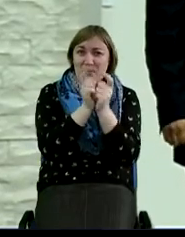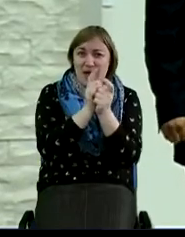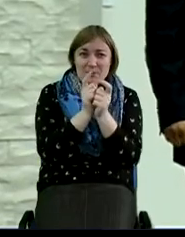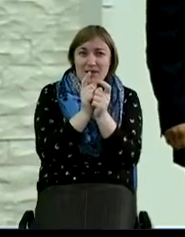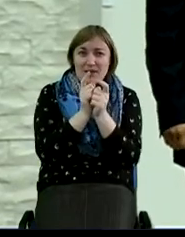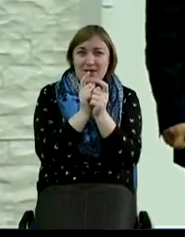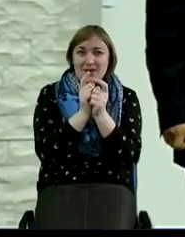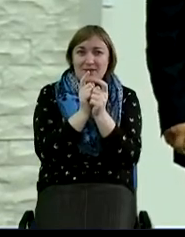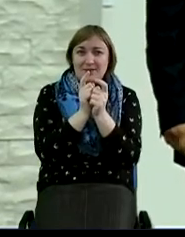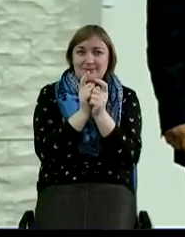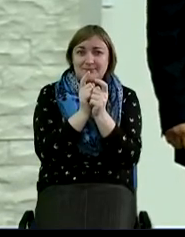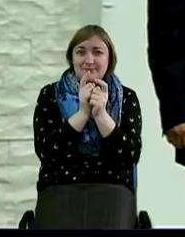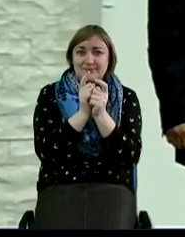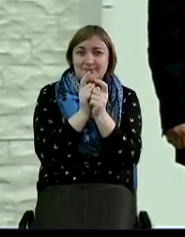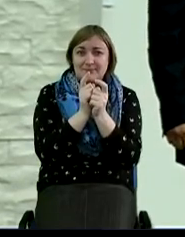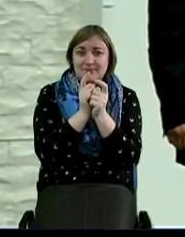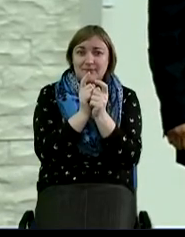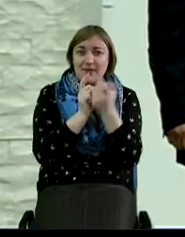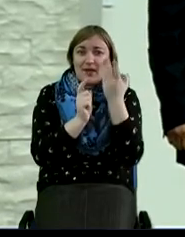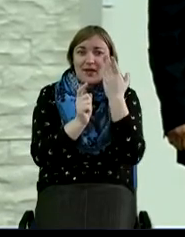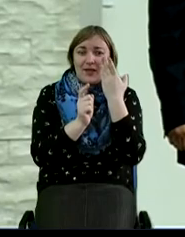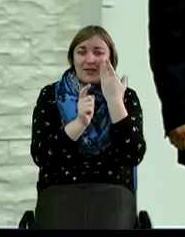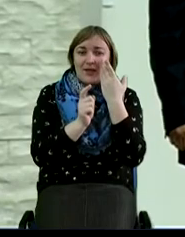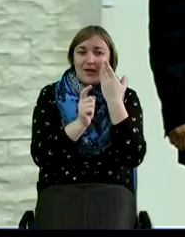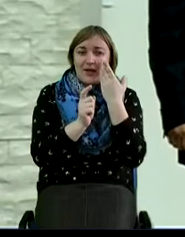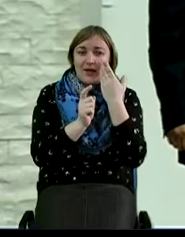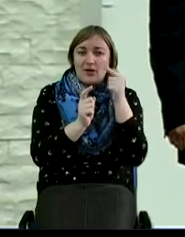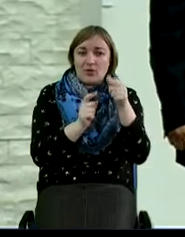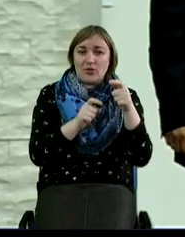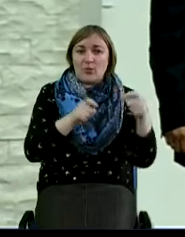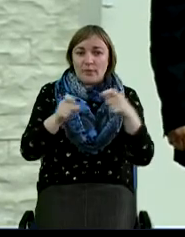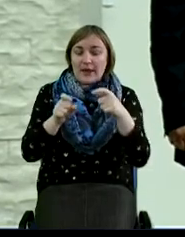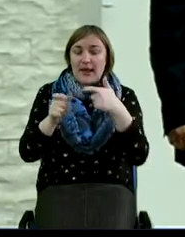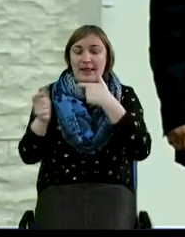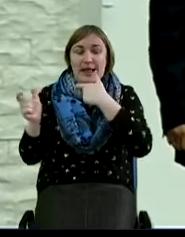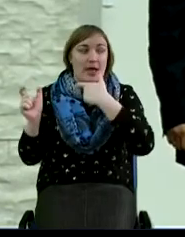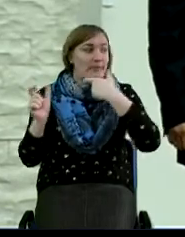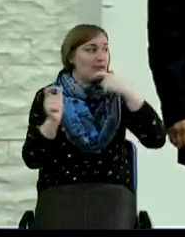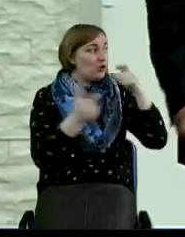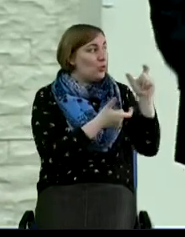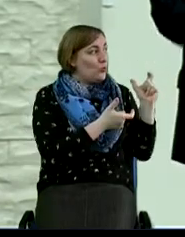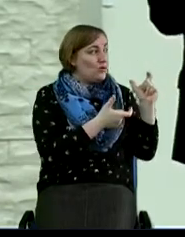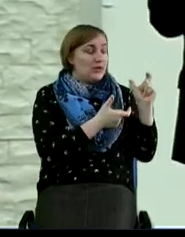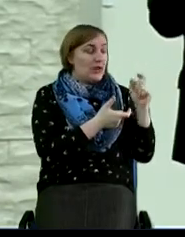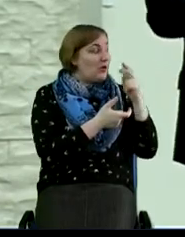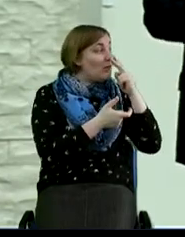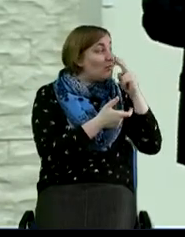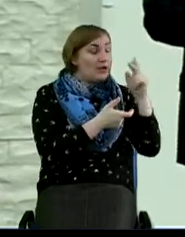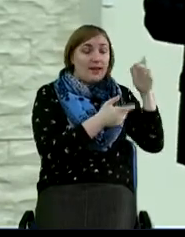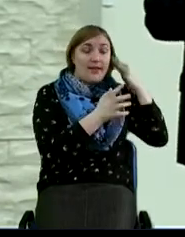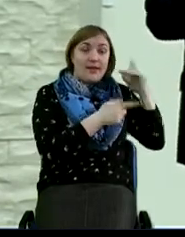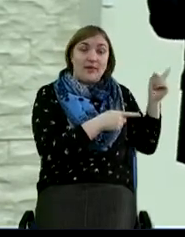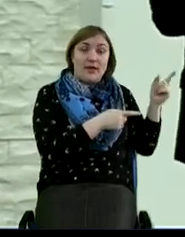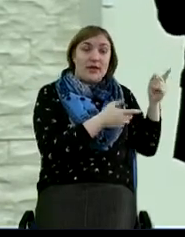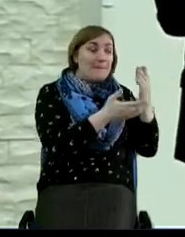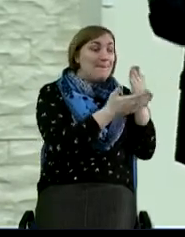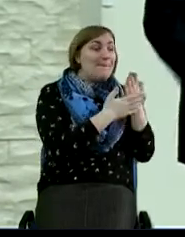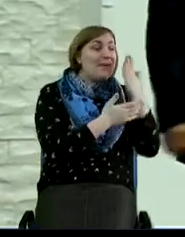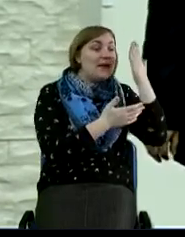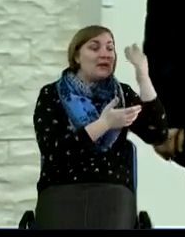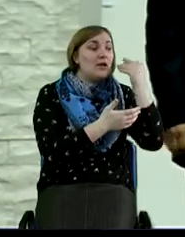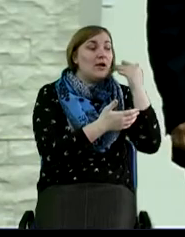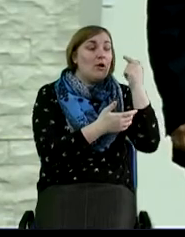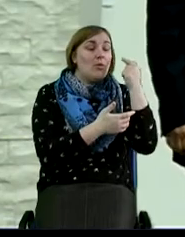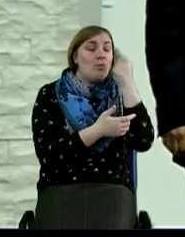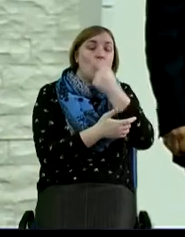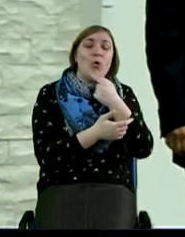момент, когда он повернулся, когда убегал от льва, увидел и прямо перед мордой льва